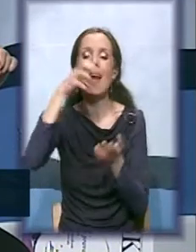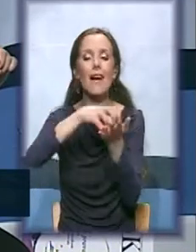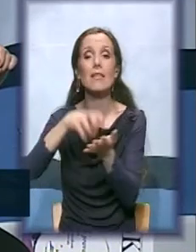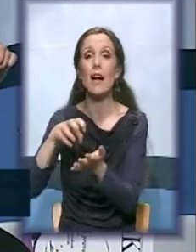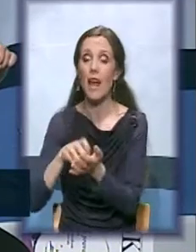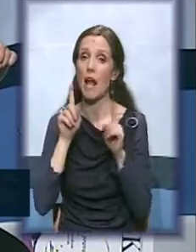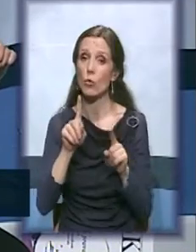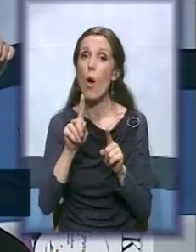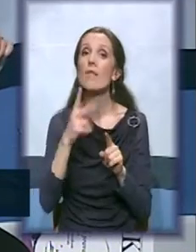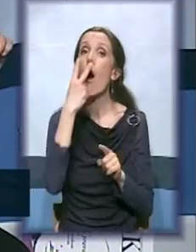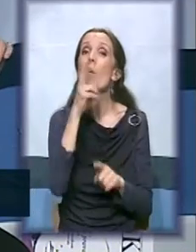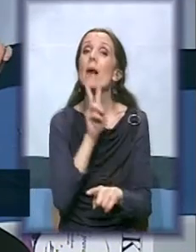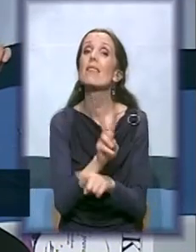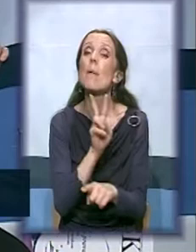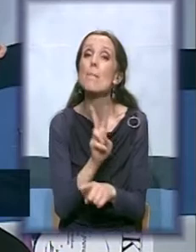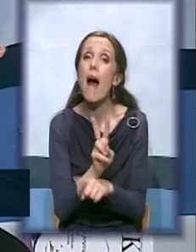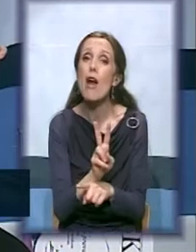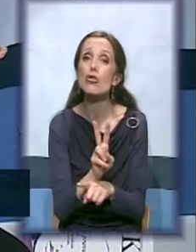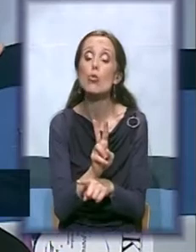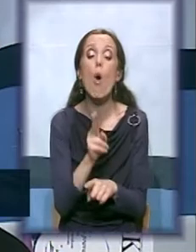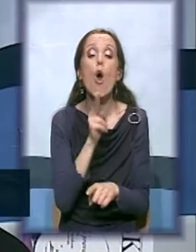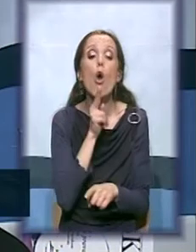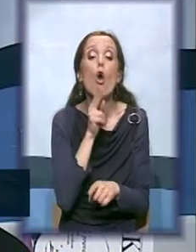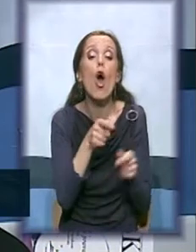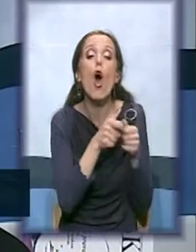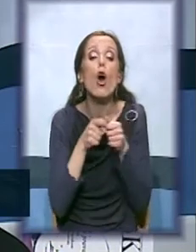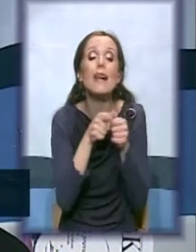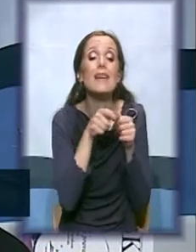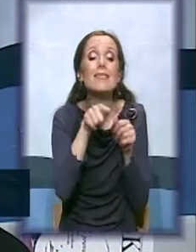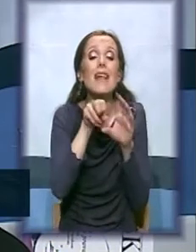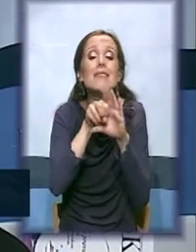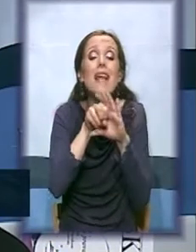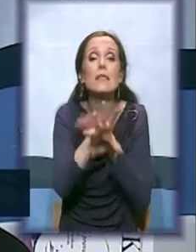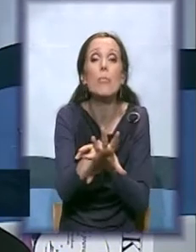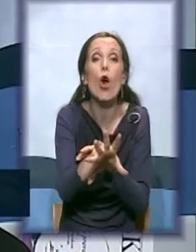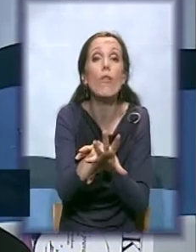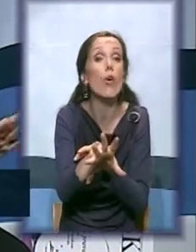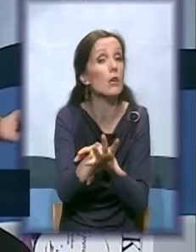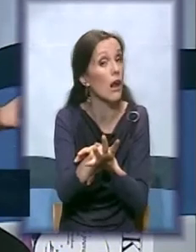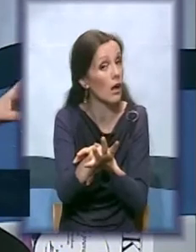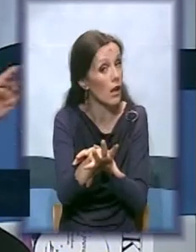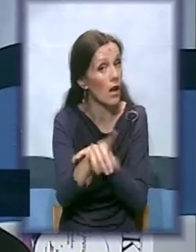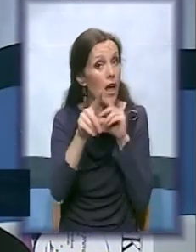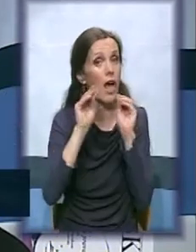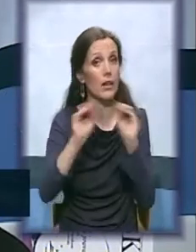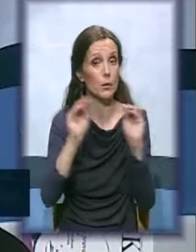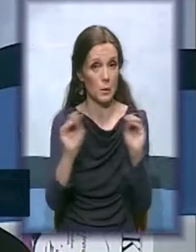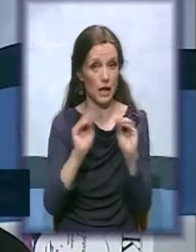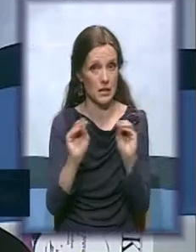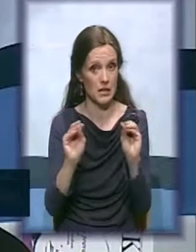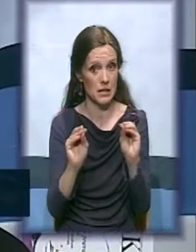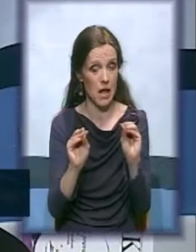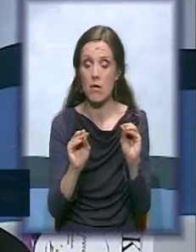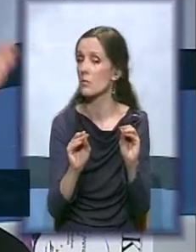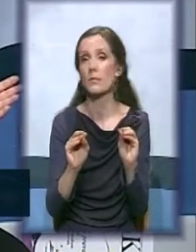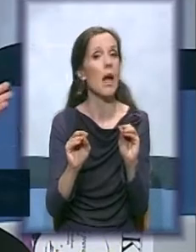pažnju ko od organizacije realizuje koju vrstu edukacije. Dakle, ne